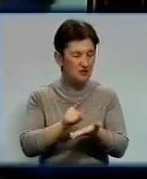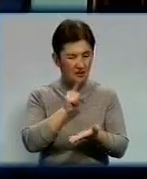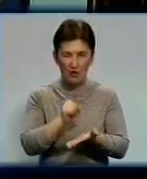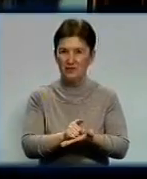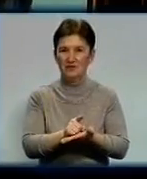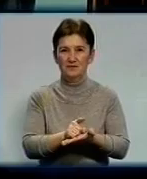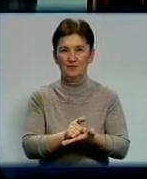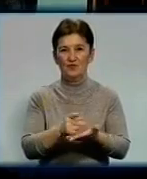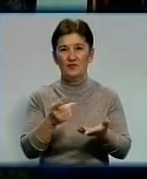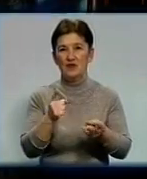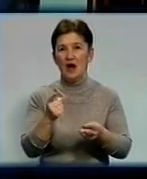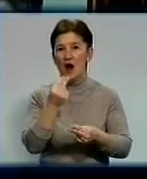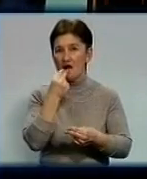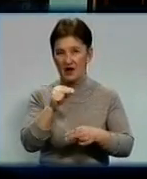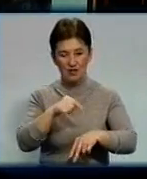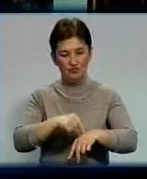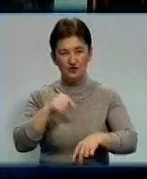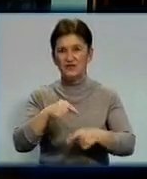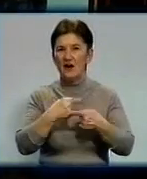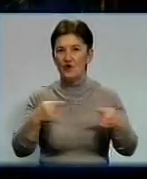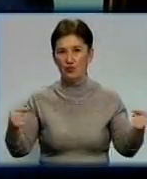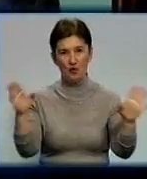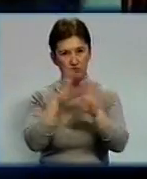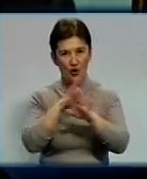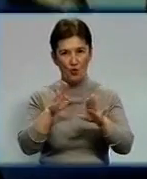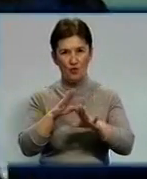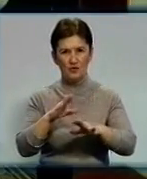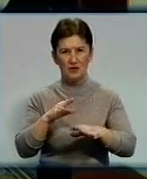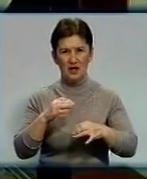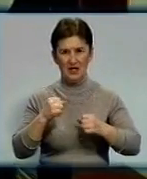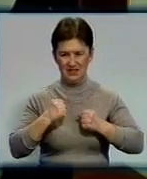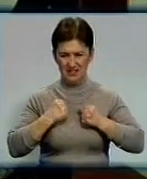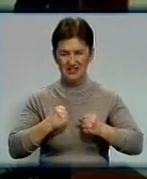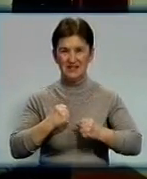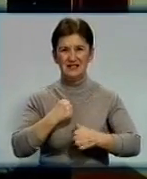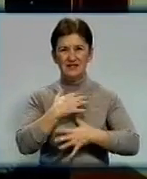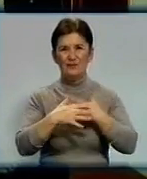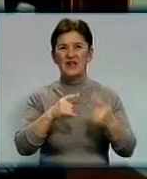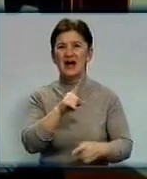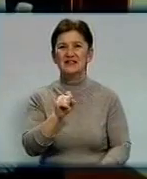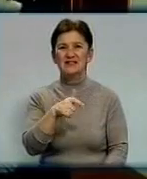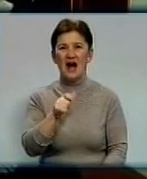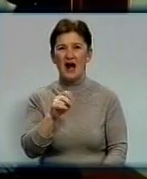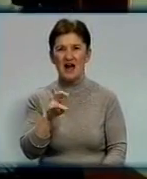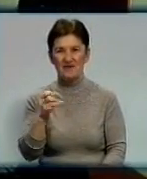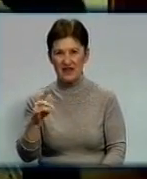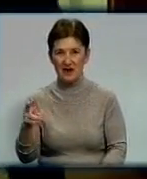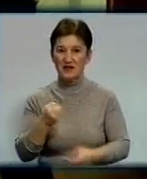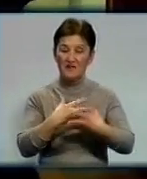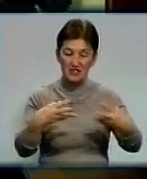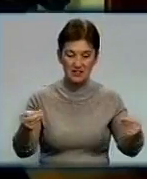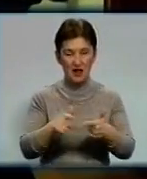Допоможе забезпечити гарне самопочуття у будь-яку погоду і загартування. Втім, розпочинати його необхідно влітку або навесні.